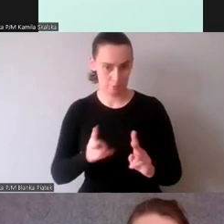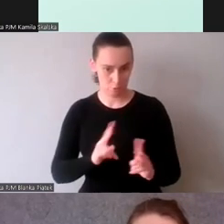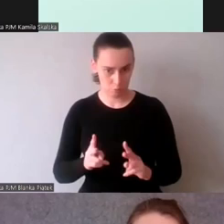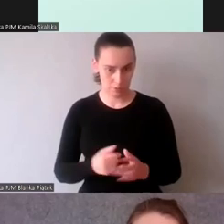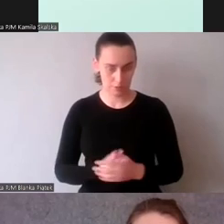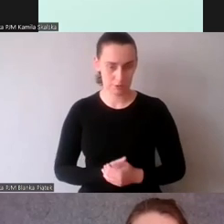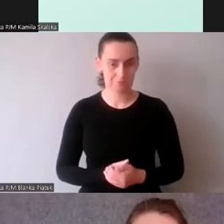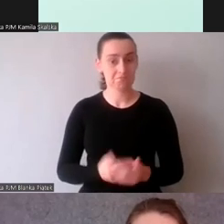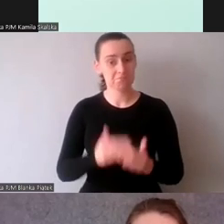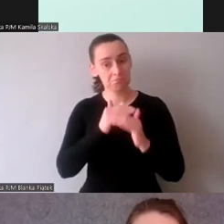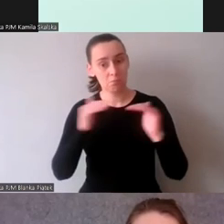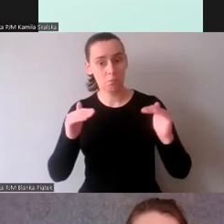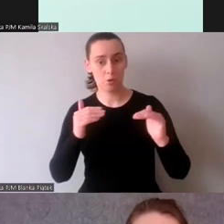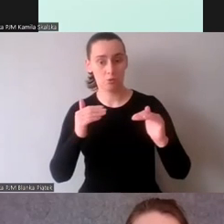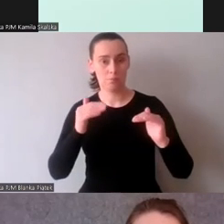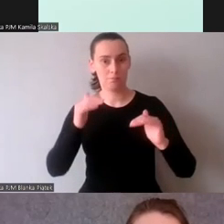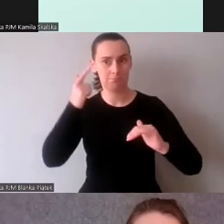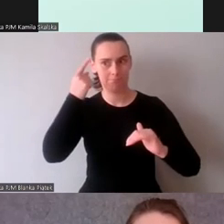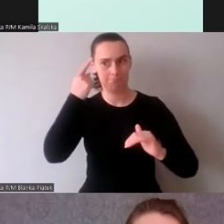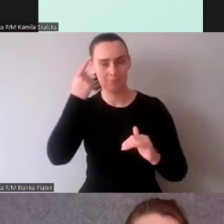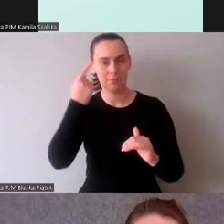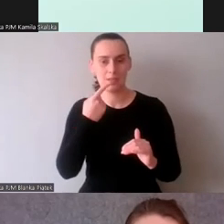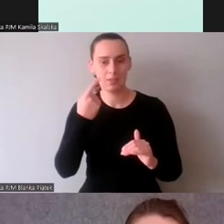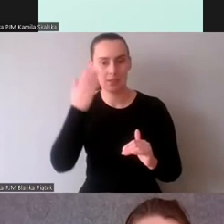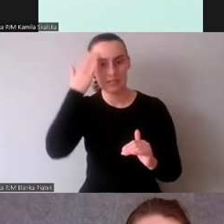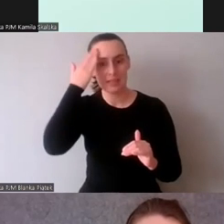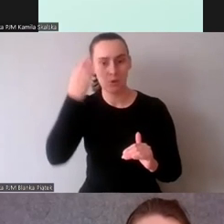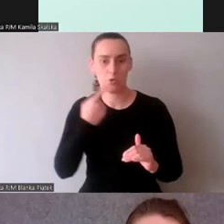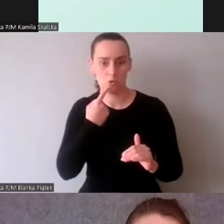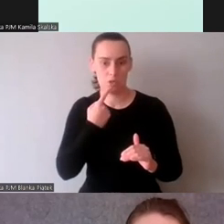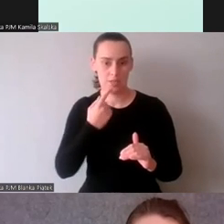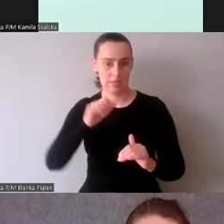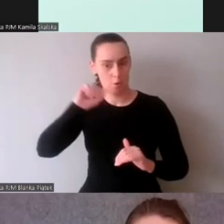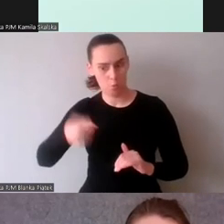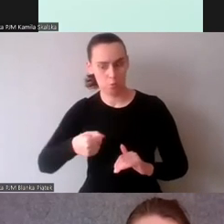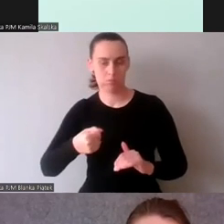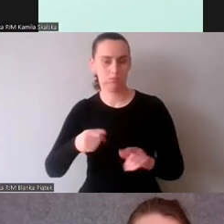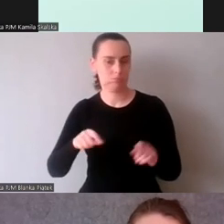Poziom znajomości języka ma wpływ na obciążenie poznawcze.